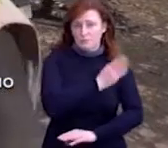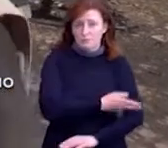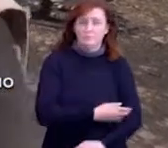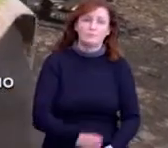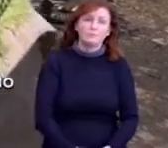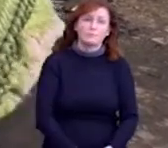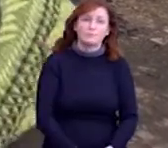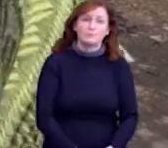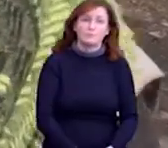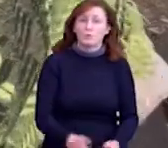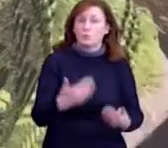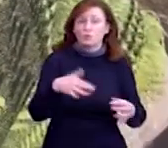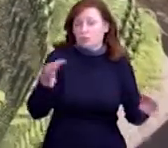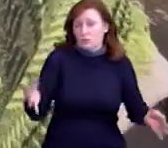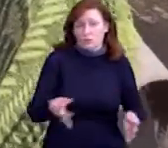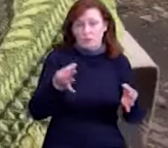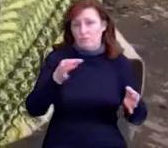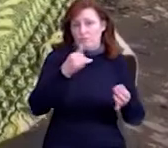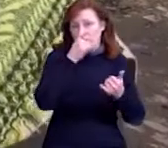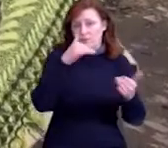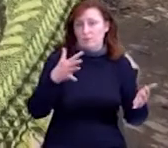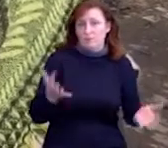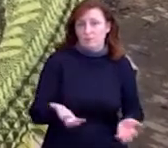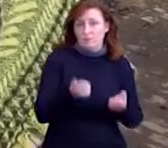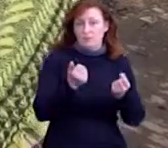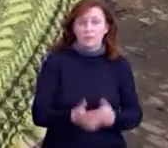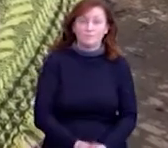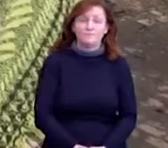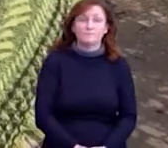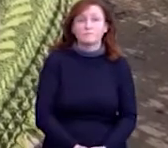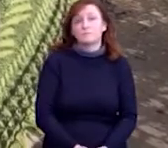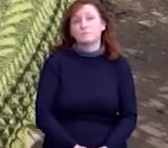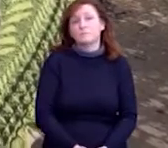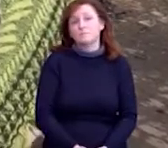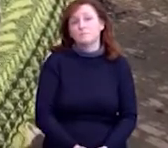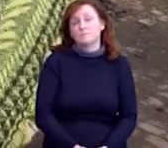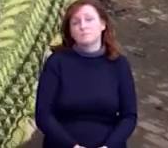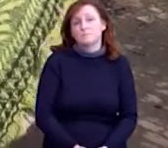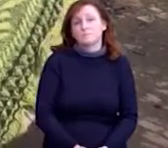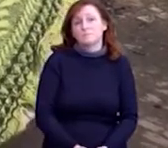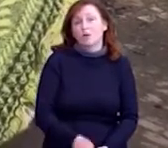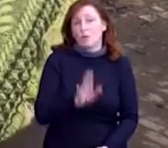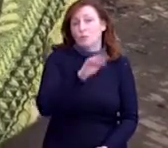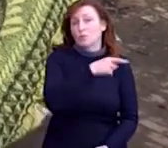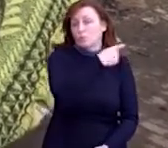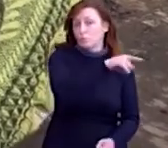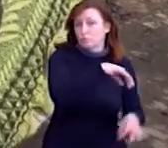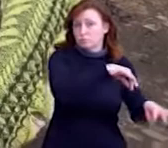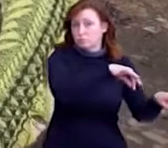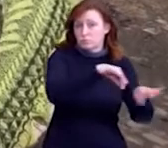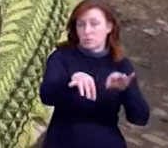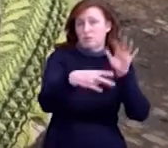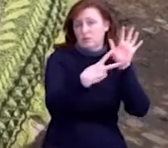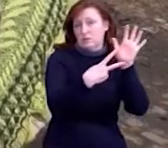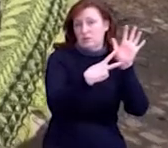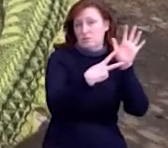Нічого не затушили. А з Новгороду Сєверського котре приїхали? Ко самі ближай. Ко самі ближай приїхали. І вони навіть часу